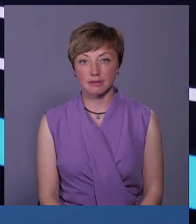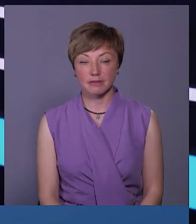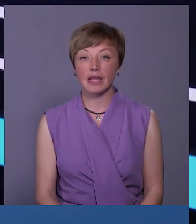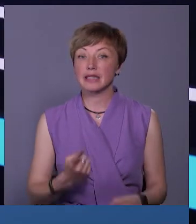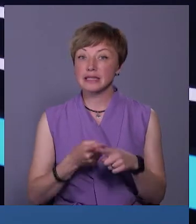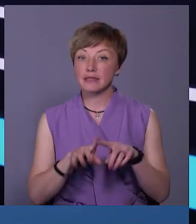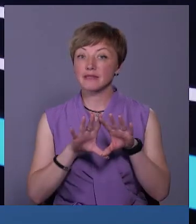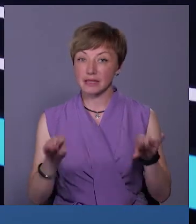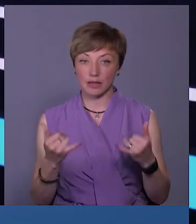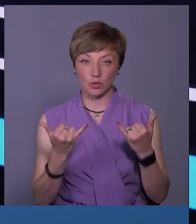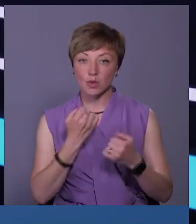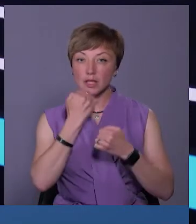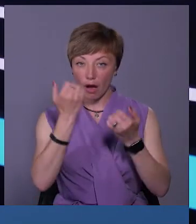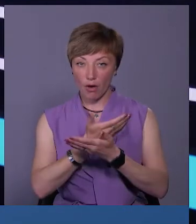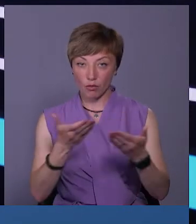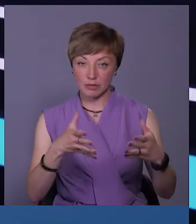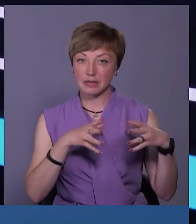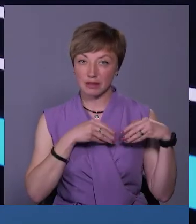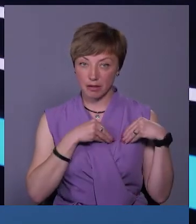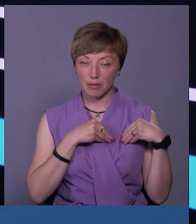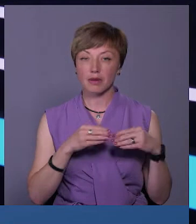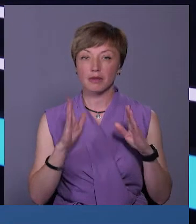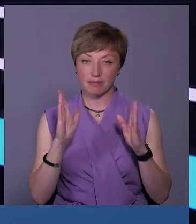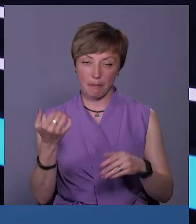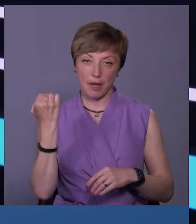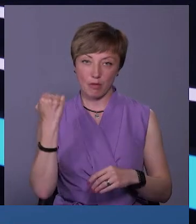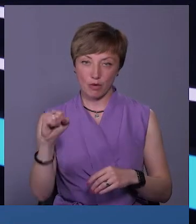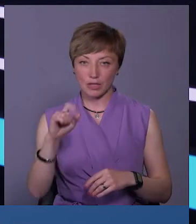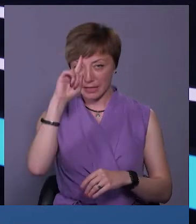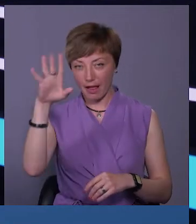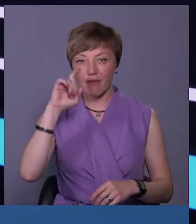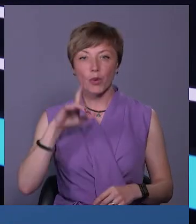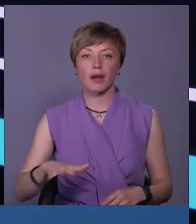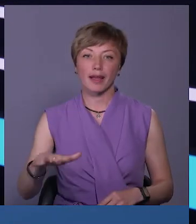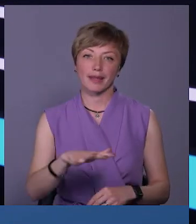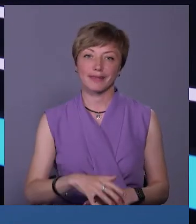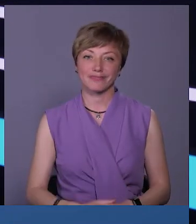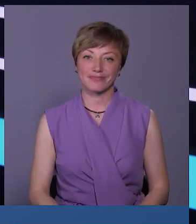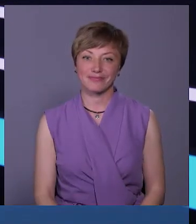Це все на сьогодні. Дякуємо, що ви з нами. Разом переможемо. Слава Україні!